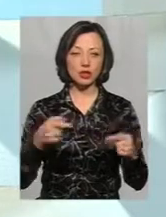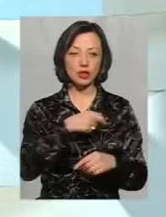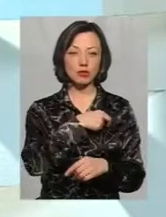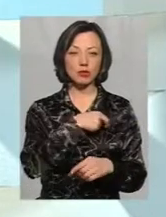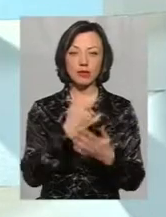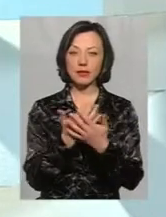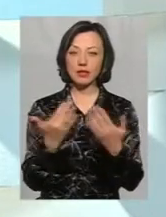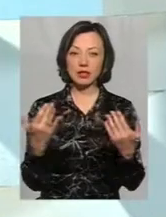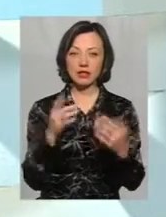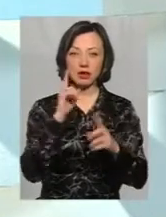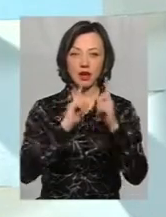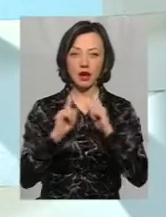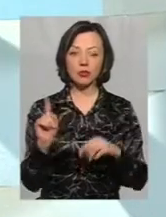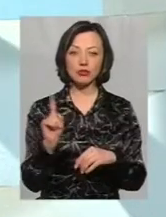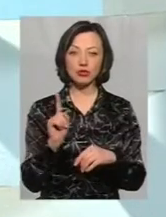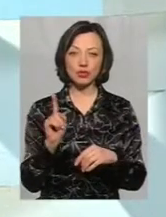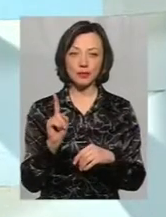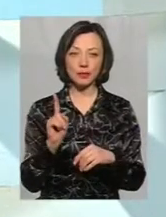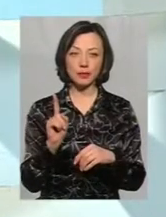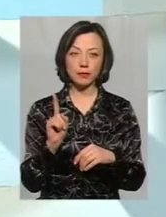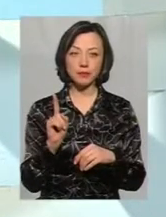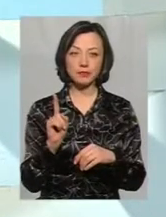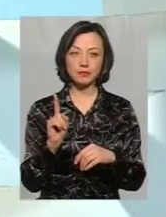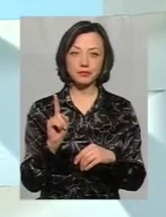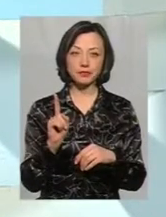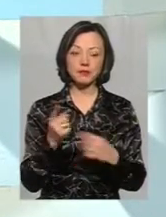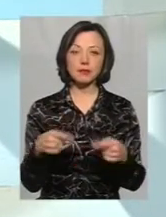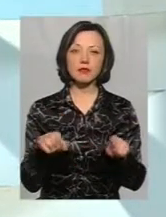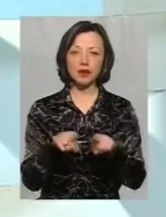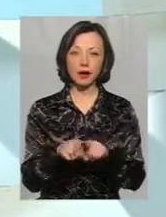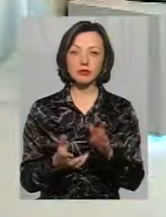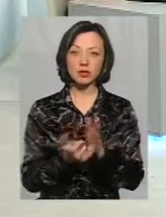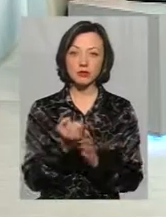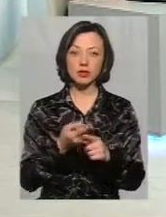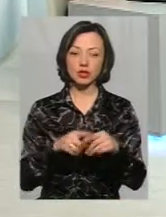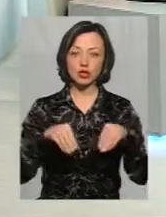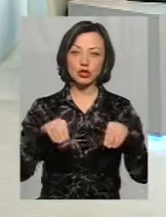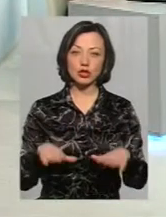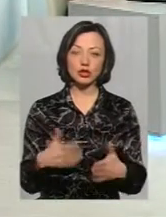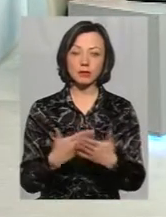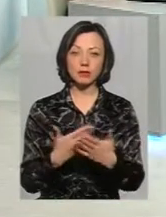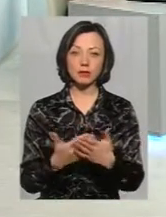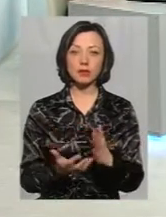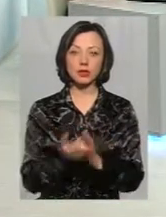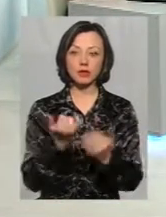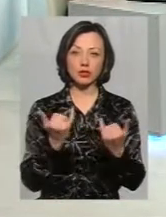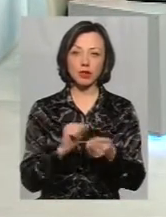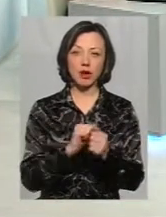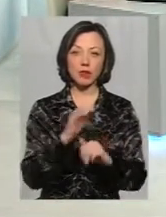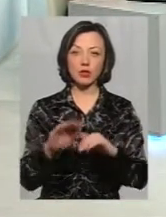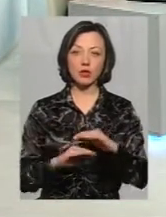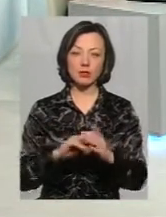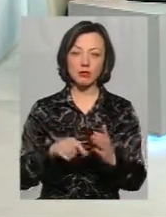різних рад, для того, щоб теж підтримати ці рішення, які, припустимо, підтримала сьогодні Хмельницькій